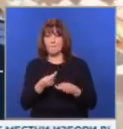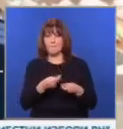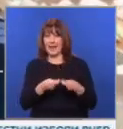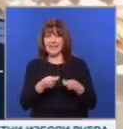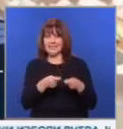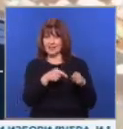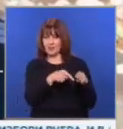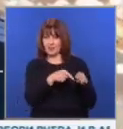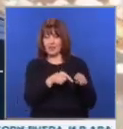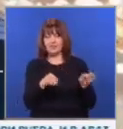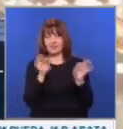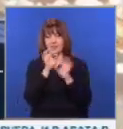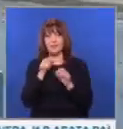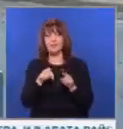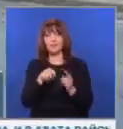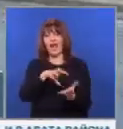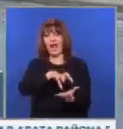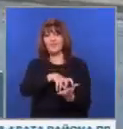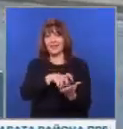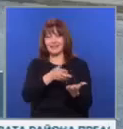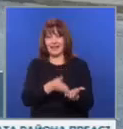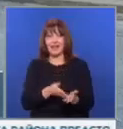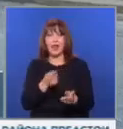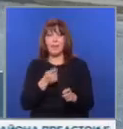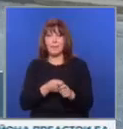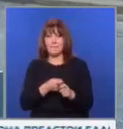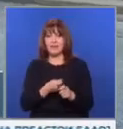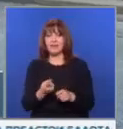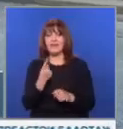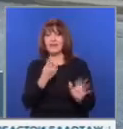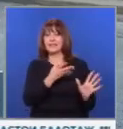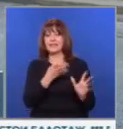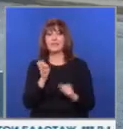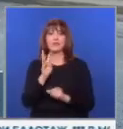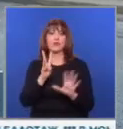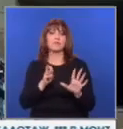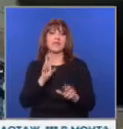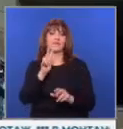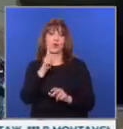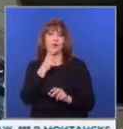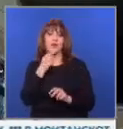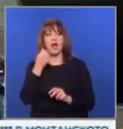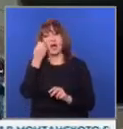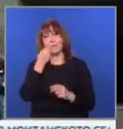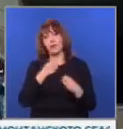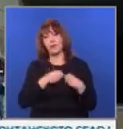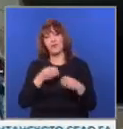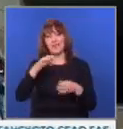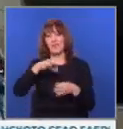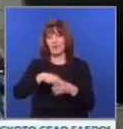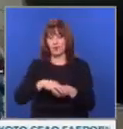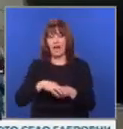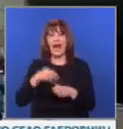няма. Това е жилищен квартал. Създадена през 1982 година като благотворителна фундация,